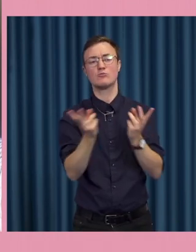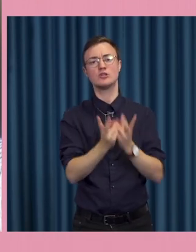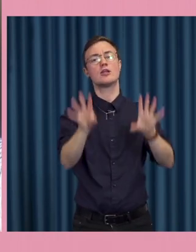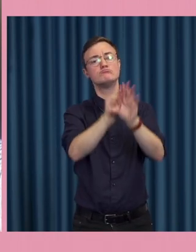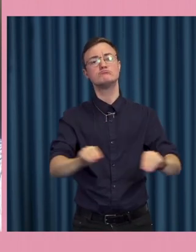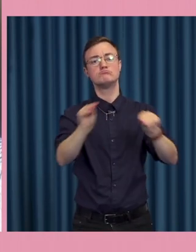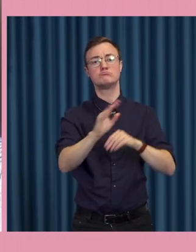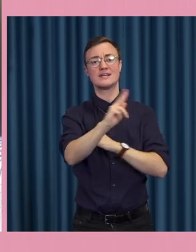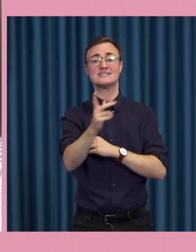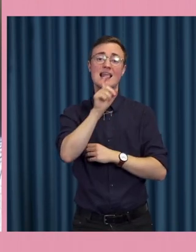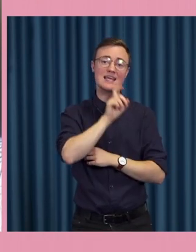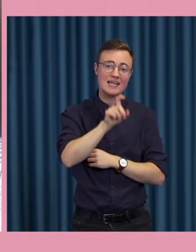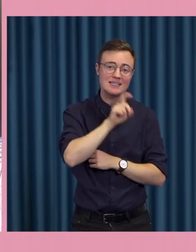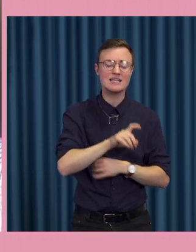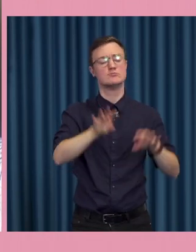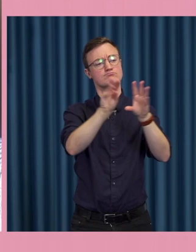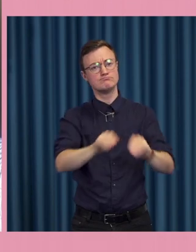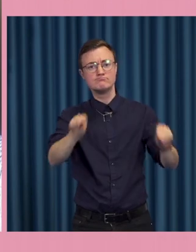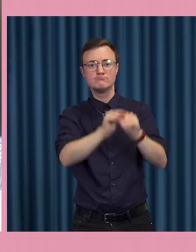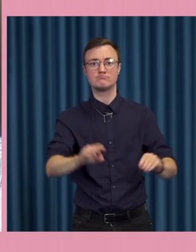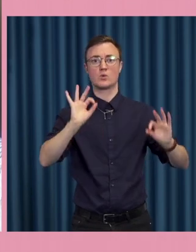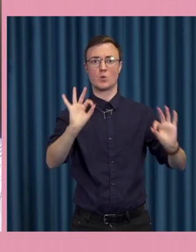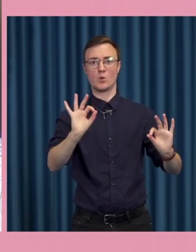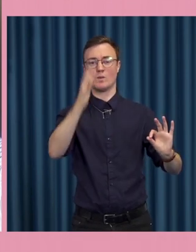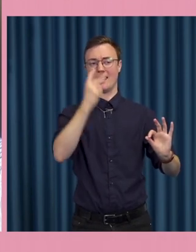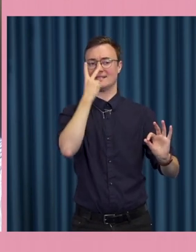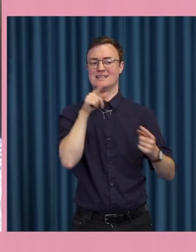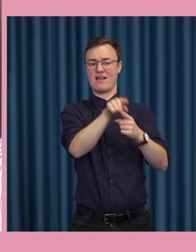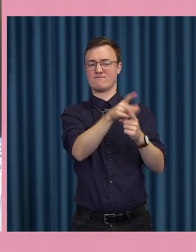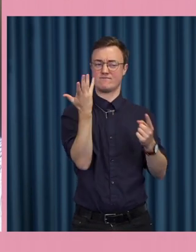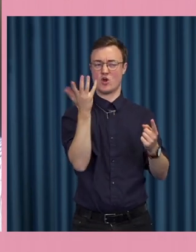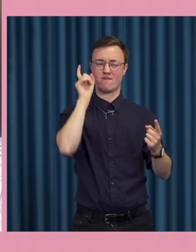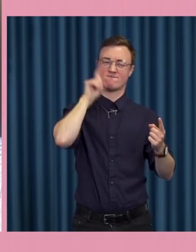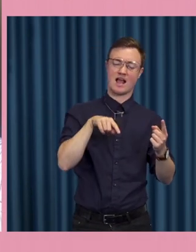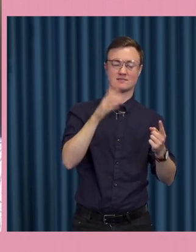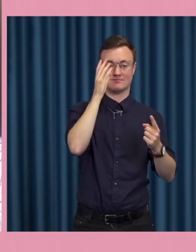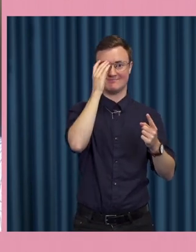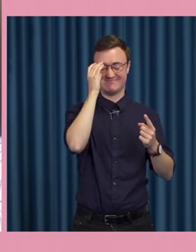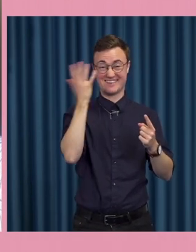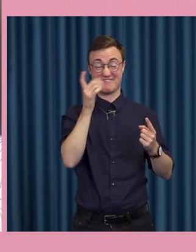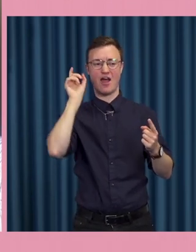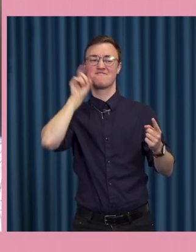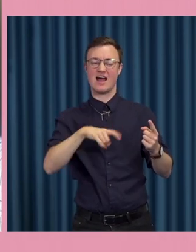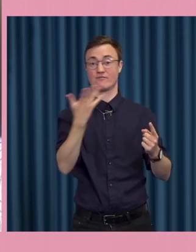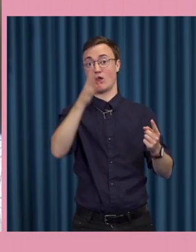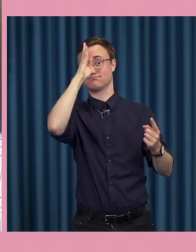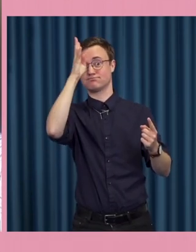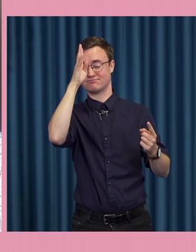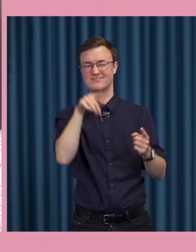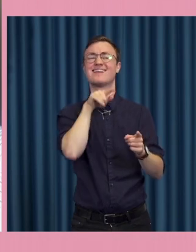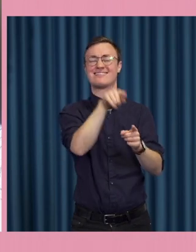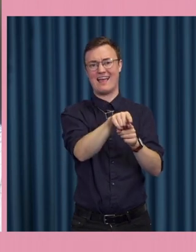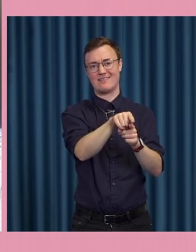källkritik och lära ut hur man ser vad som är påhittat det är en